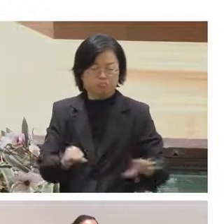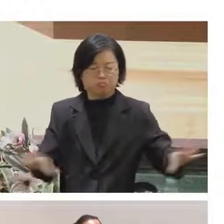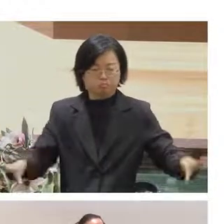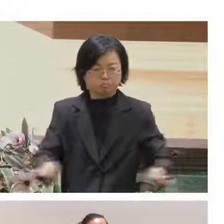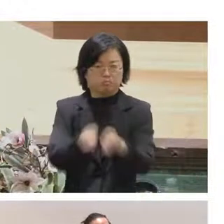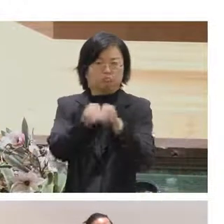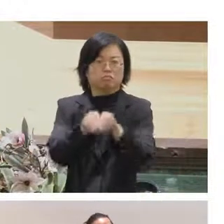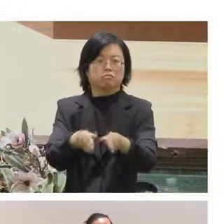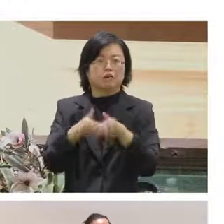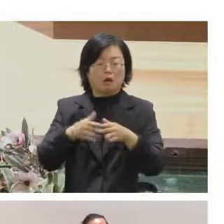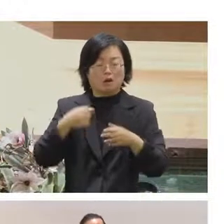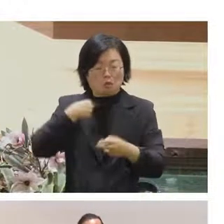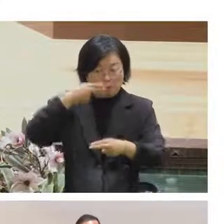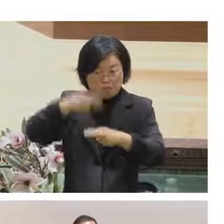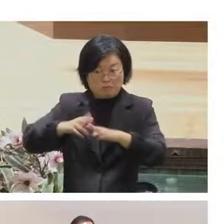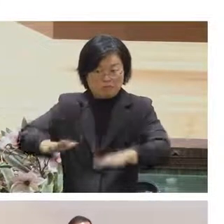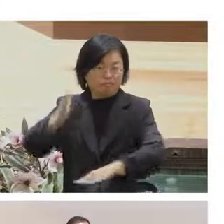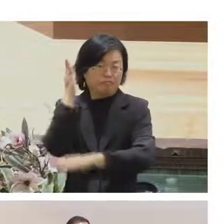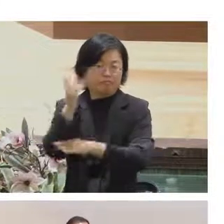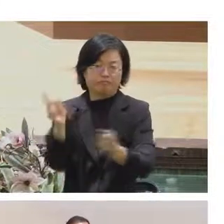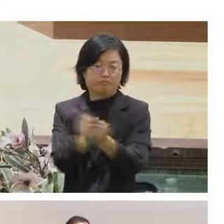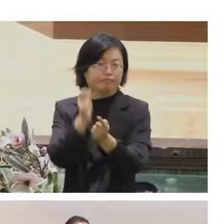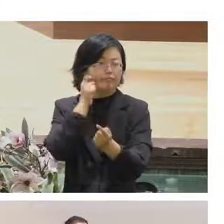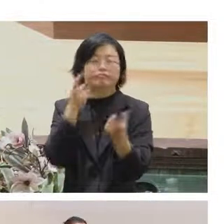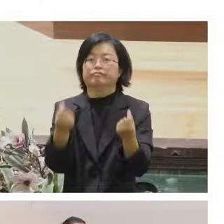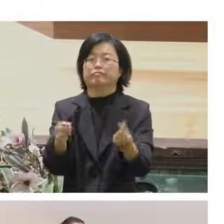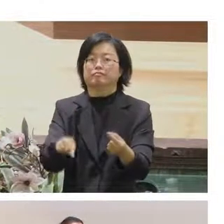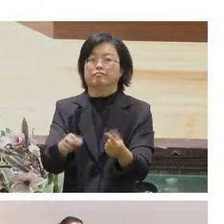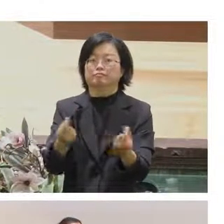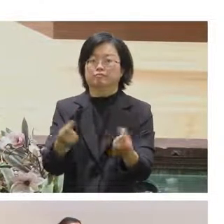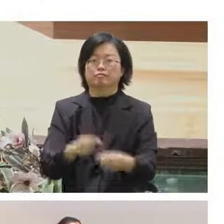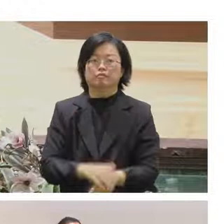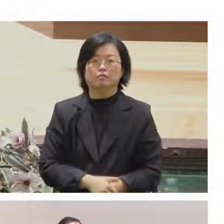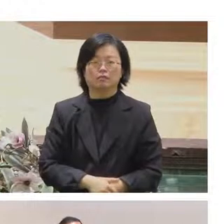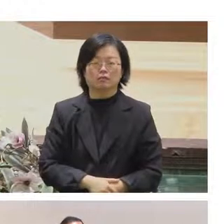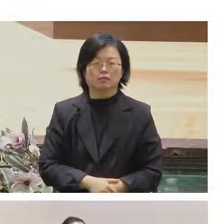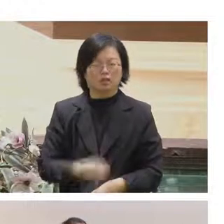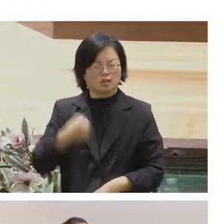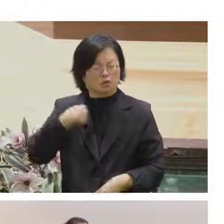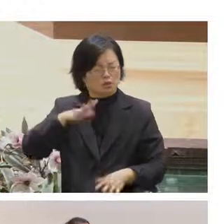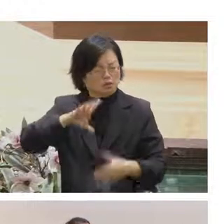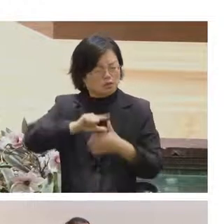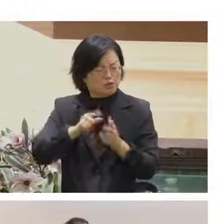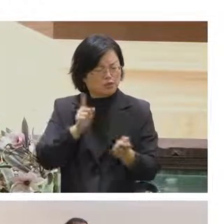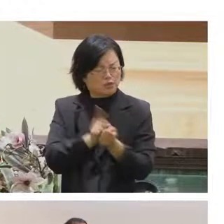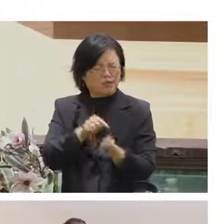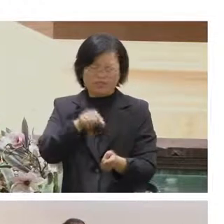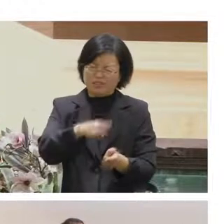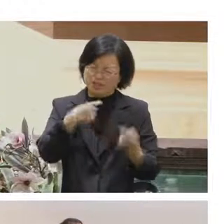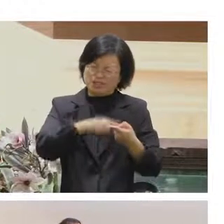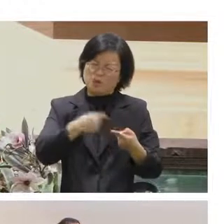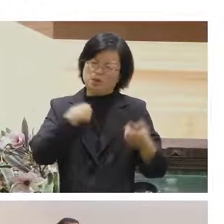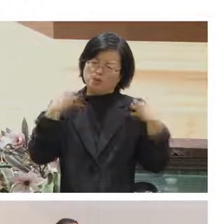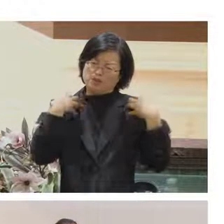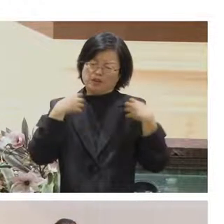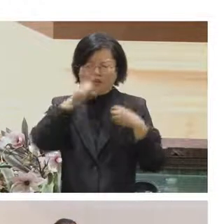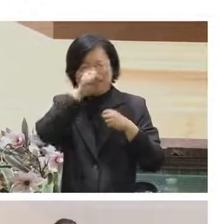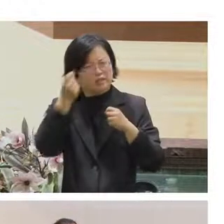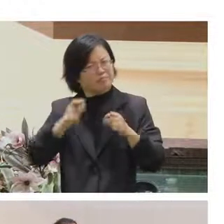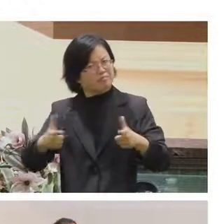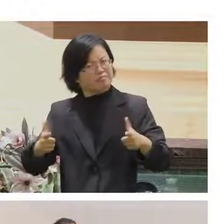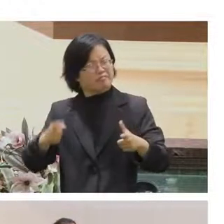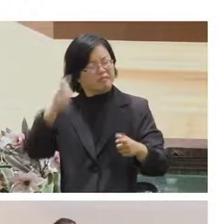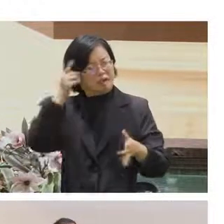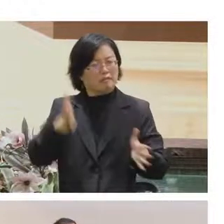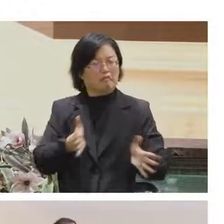也遇到這樣子的困擾這樣子就是這個感覺好像不是我的業務可是又好像是我的業務然後要一起來這樣所以現在在做